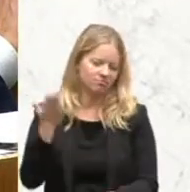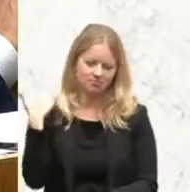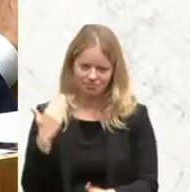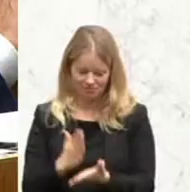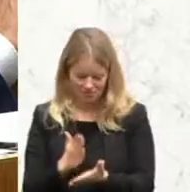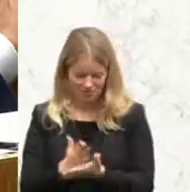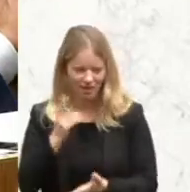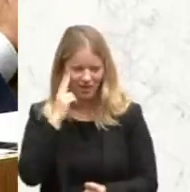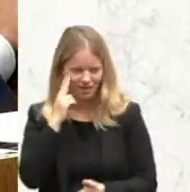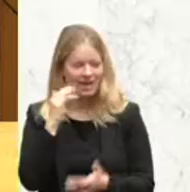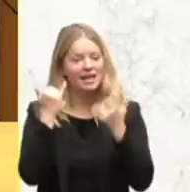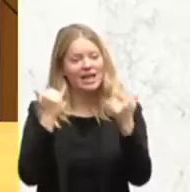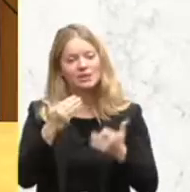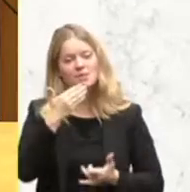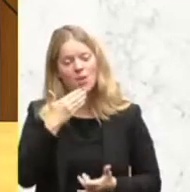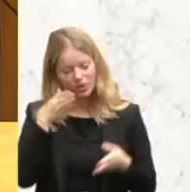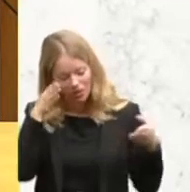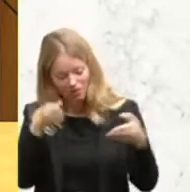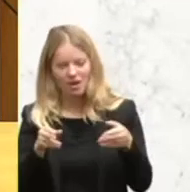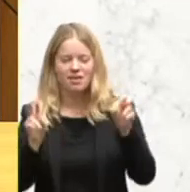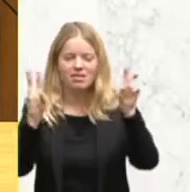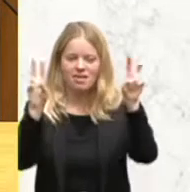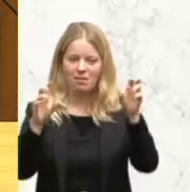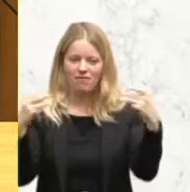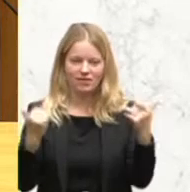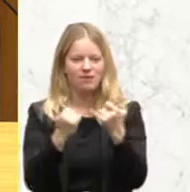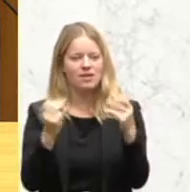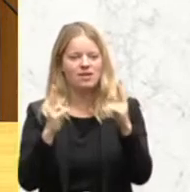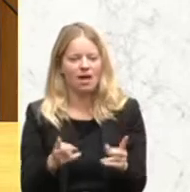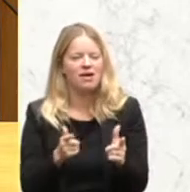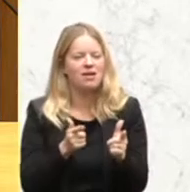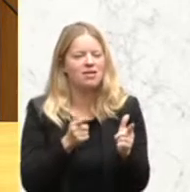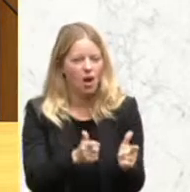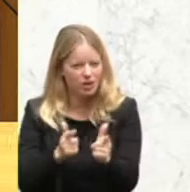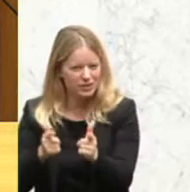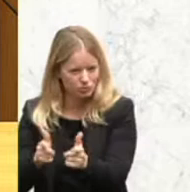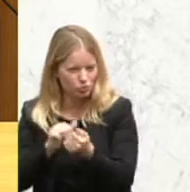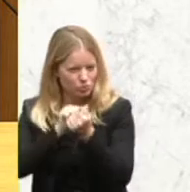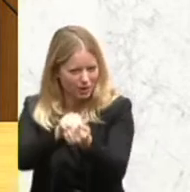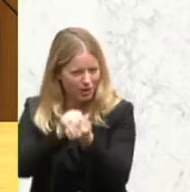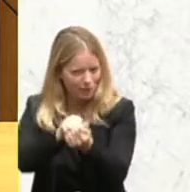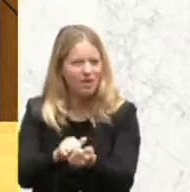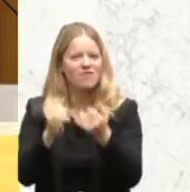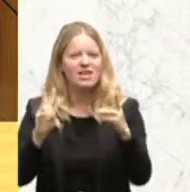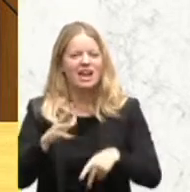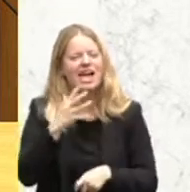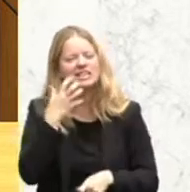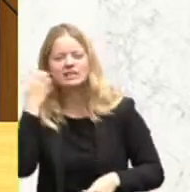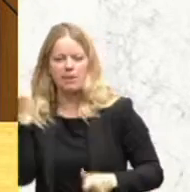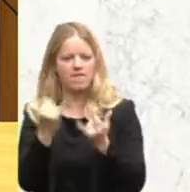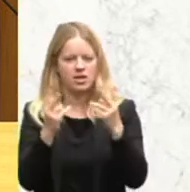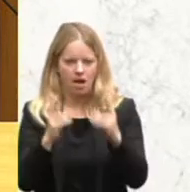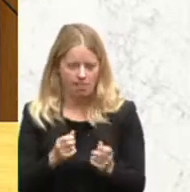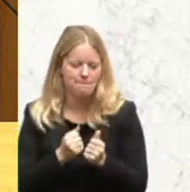zum eigentlichen Thema, zur Bekämpfung des Terrorismus und des Extremismus zurückkommen.